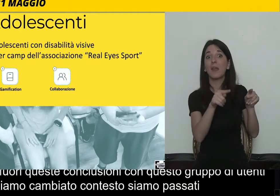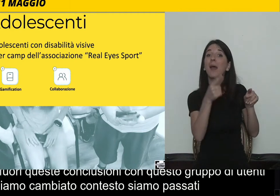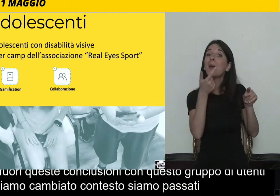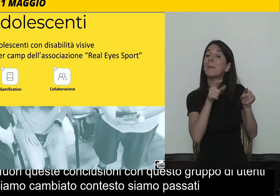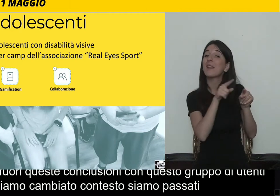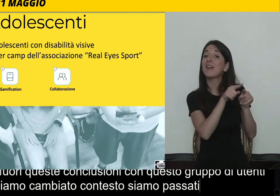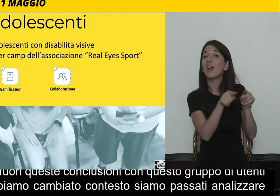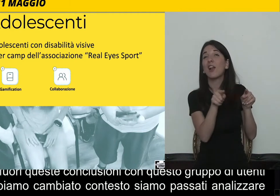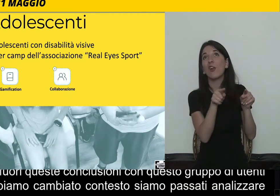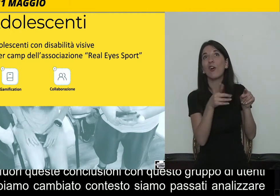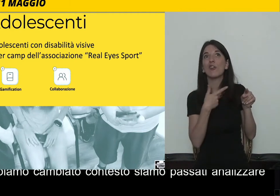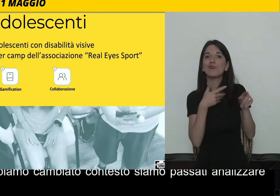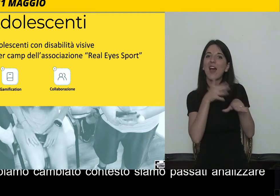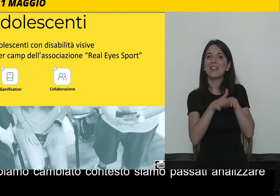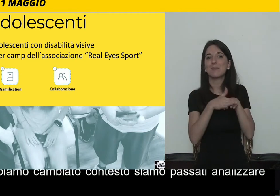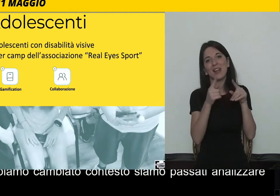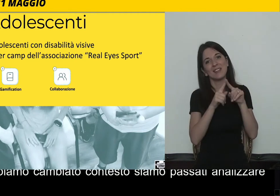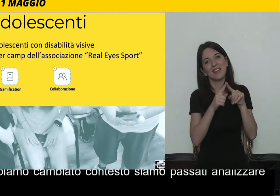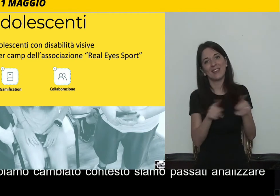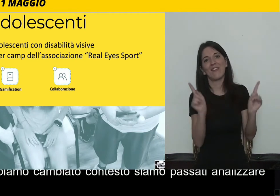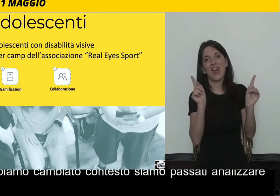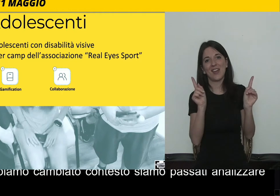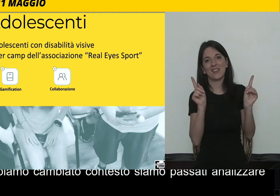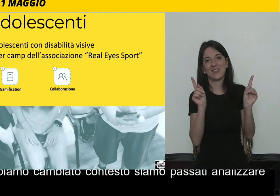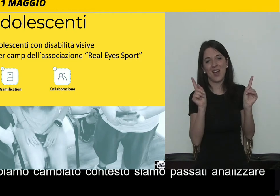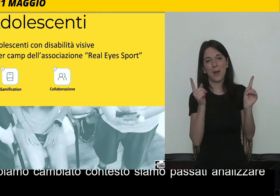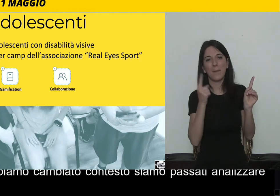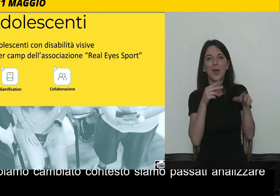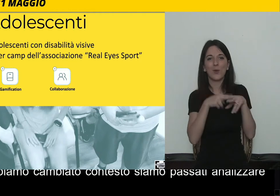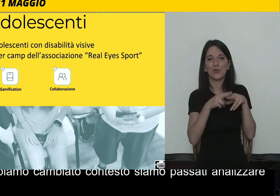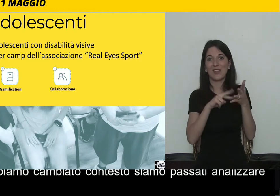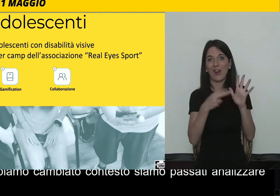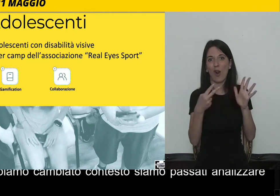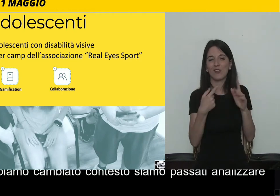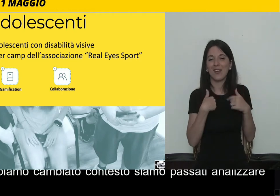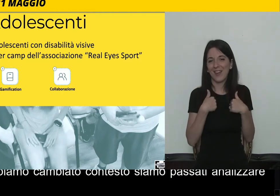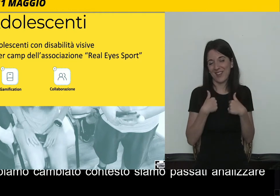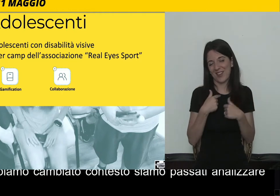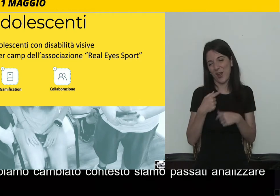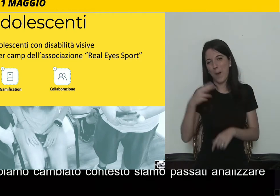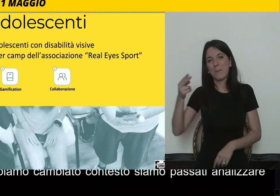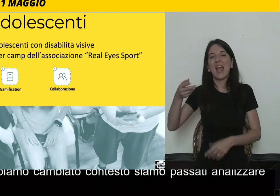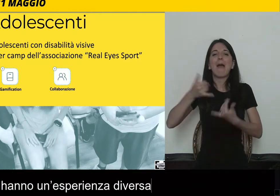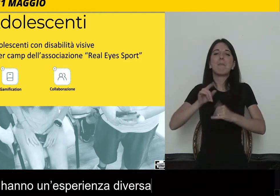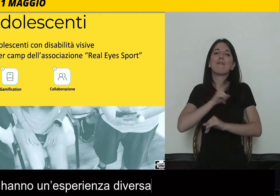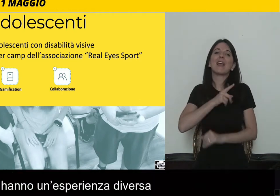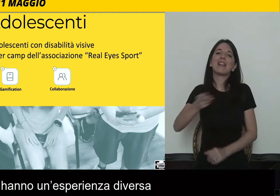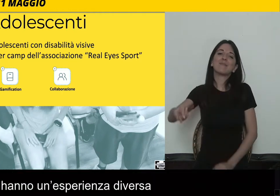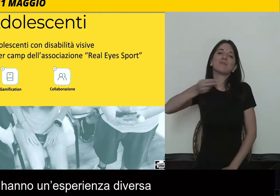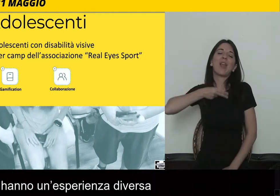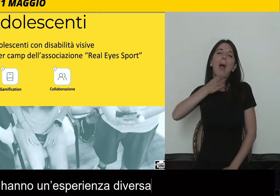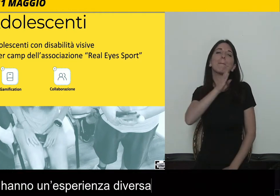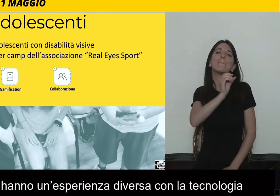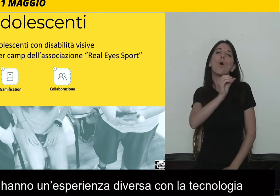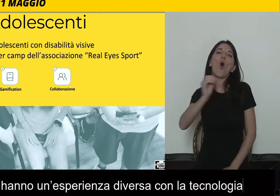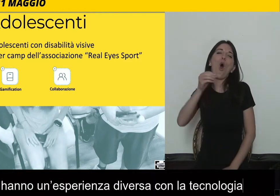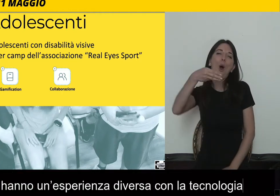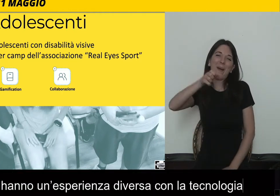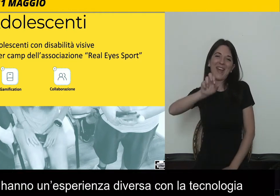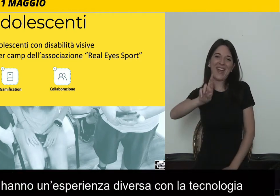'esperienza diversa con la tecnologia? Io sono boomer, i miei figli mi definiscono una boomer, i